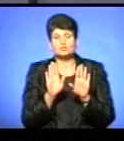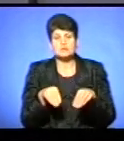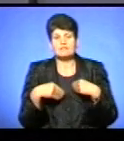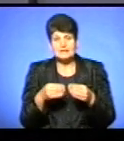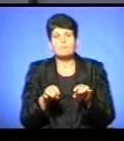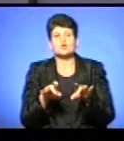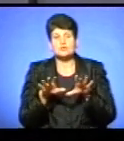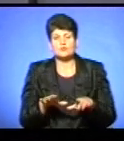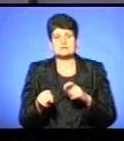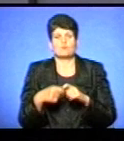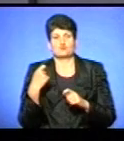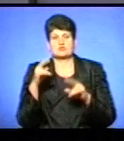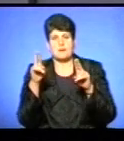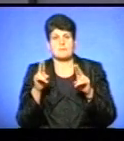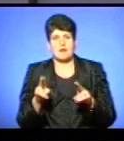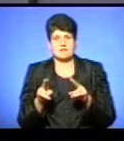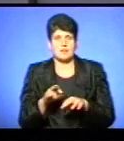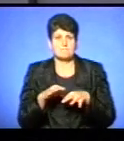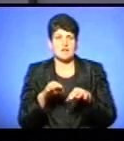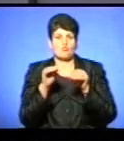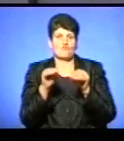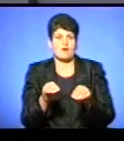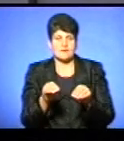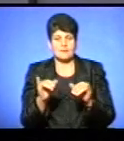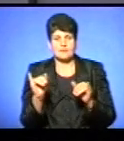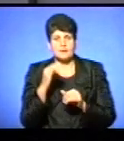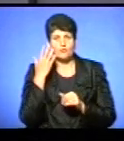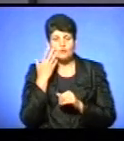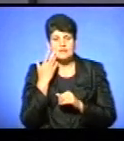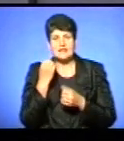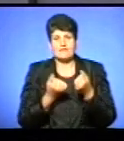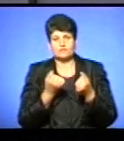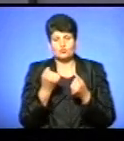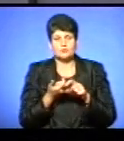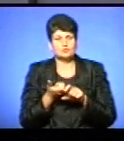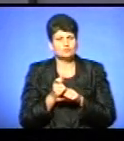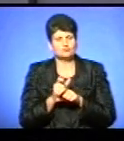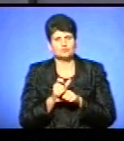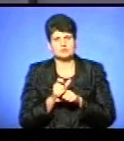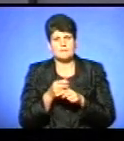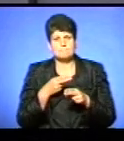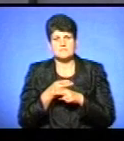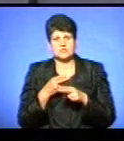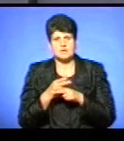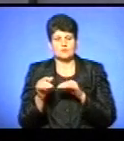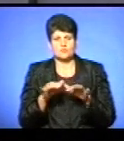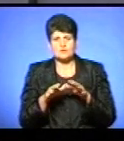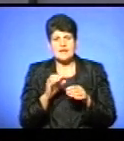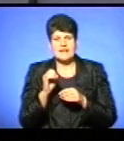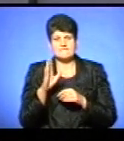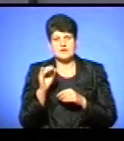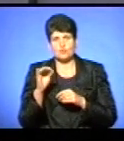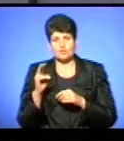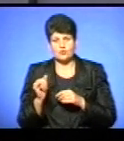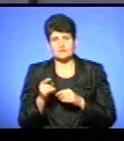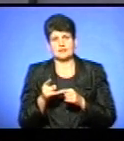за порушення правил паркування, і коли автомобіль суттєво перешкоджає дорожньому руху, евакуйовувати його